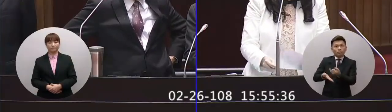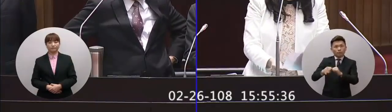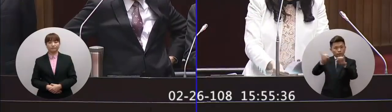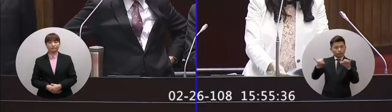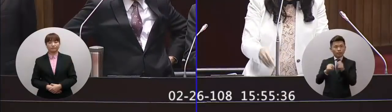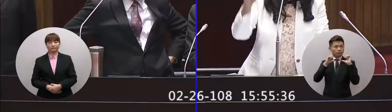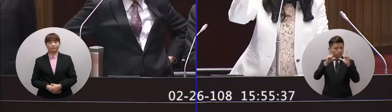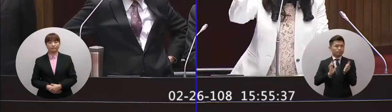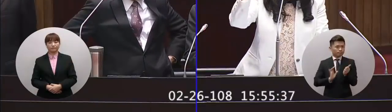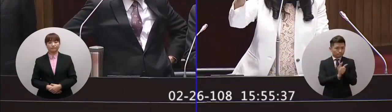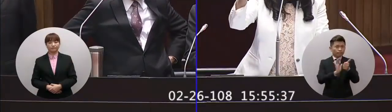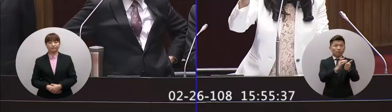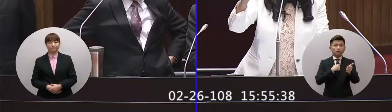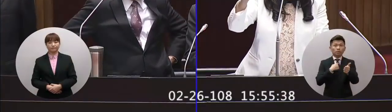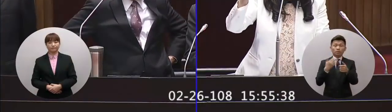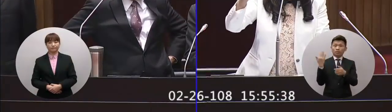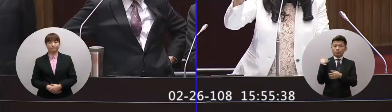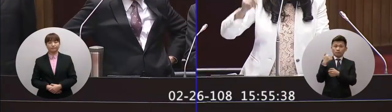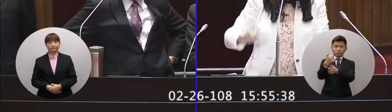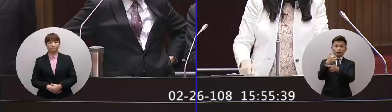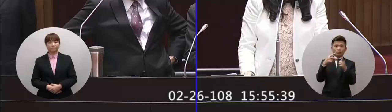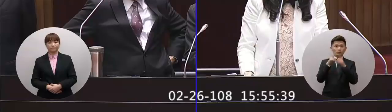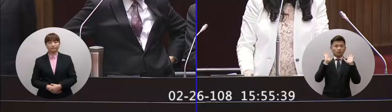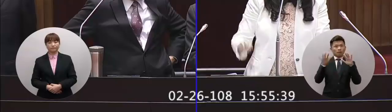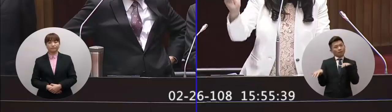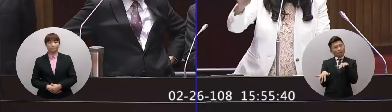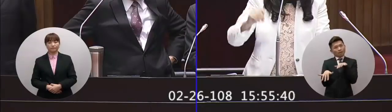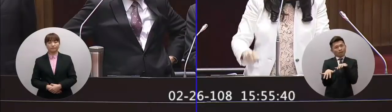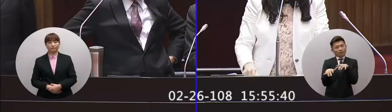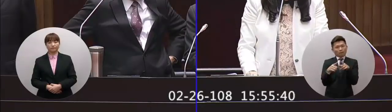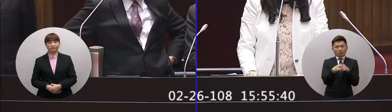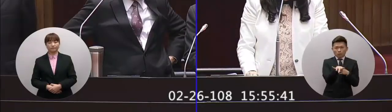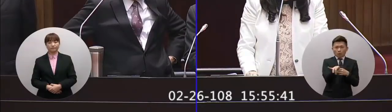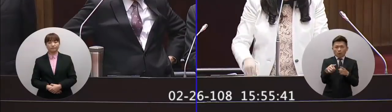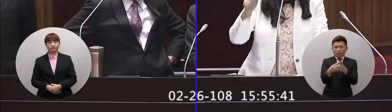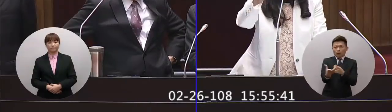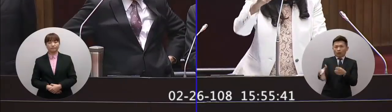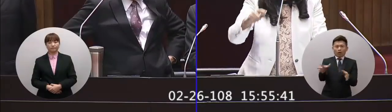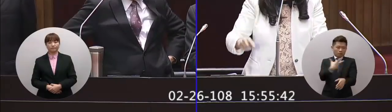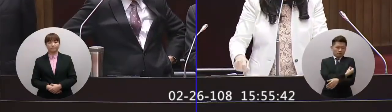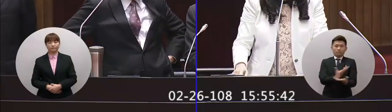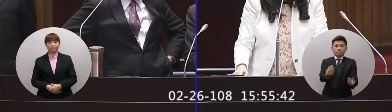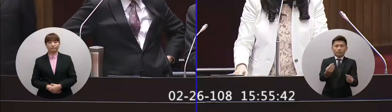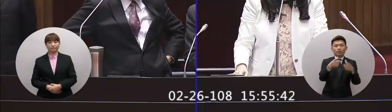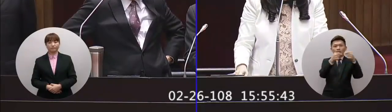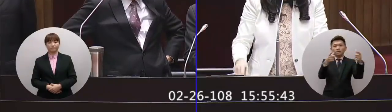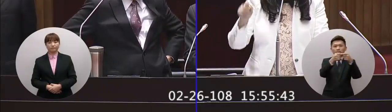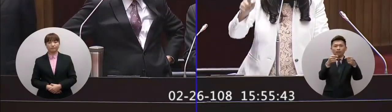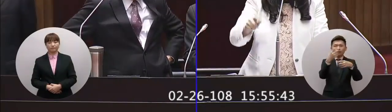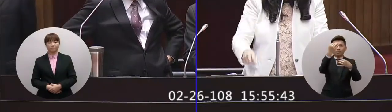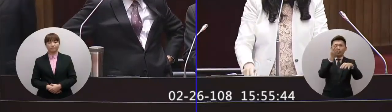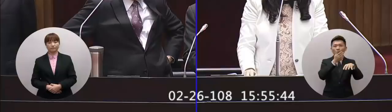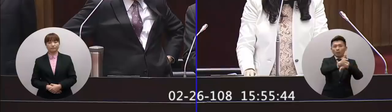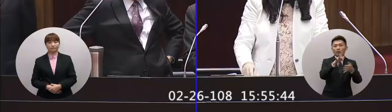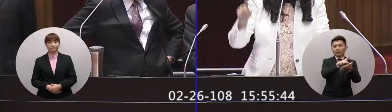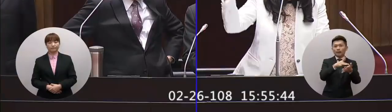忙院長你知道50年代的時候台灣小兒麻痹盛行很多孩子都沒有疫苗可以打還要去用日本的過期疫苗